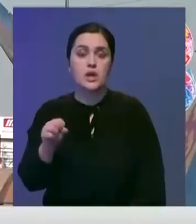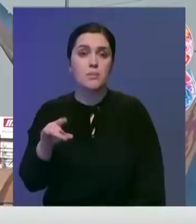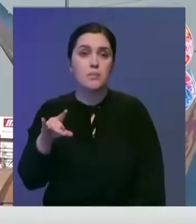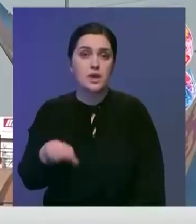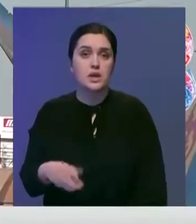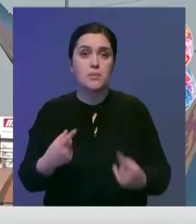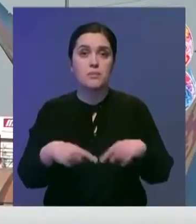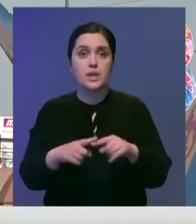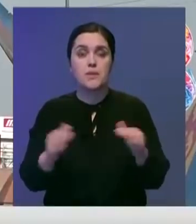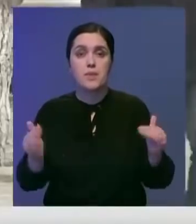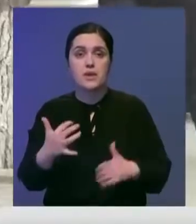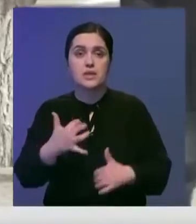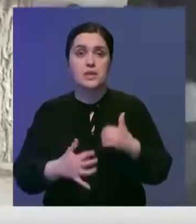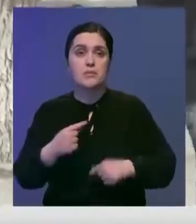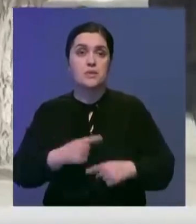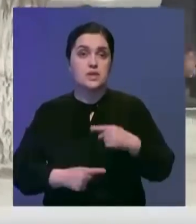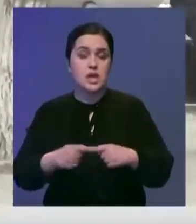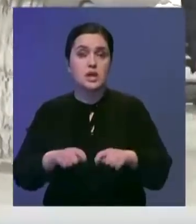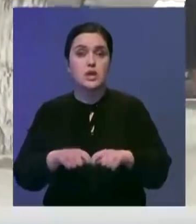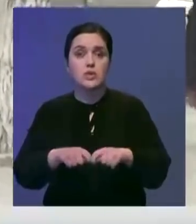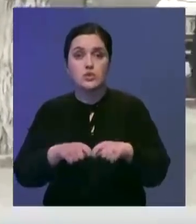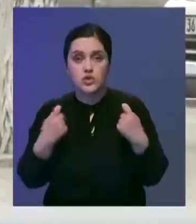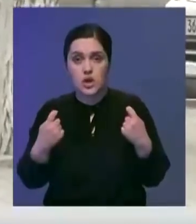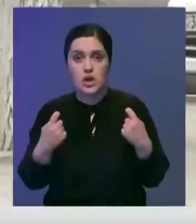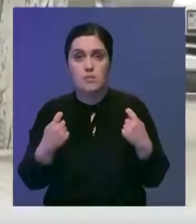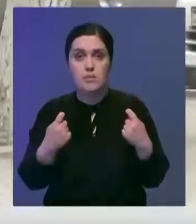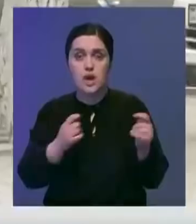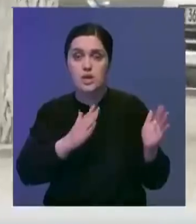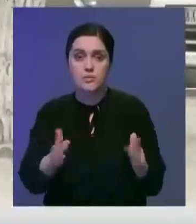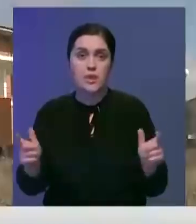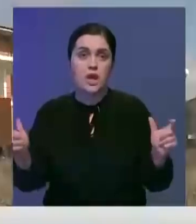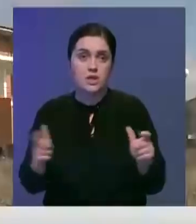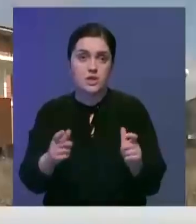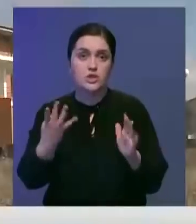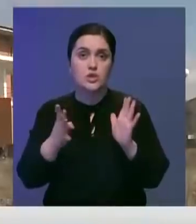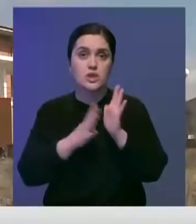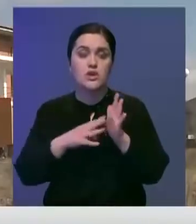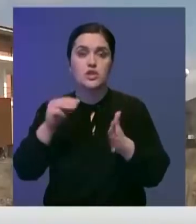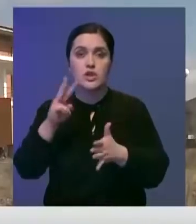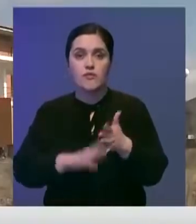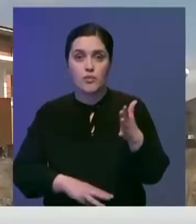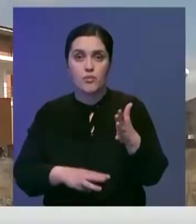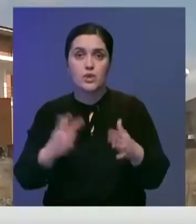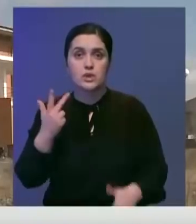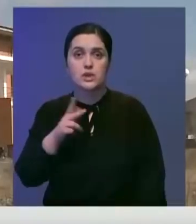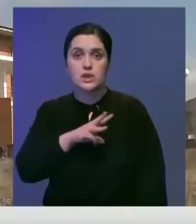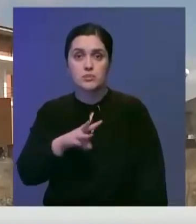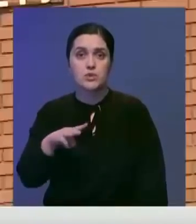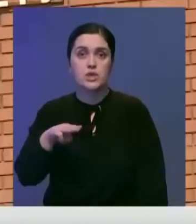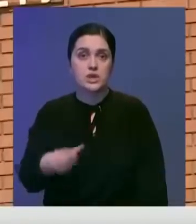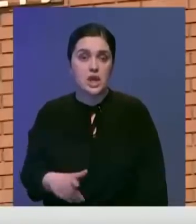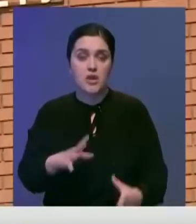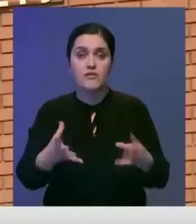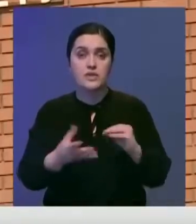Только за март на объекты малого и среднего бизнеса, нарушивших режим карантина, наложено 49 штрафов на общую сумму более 3